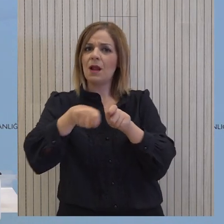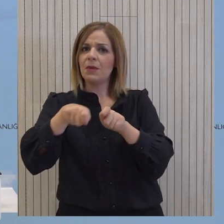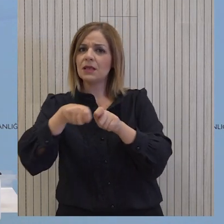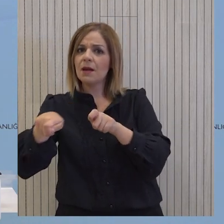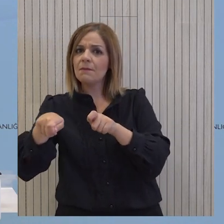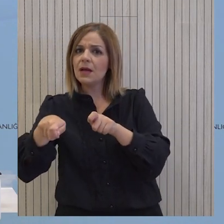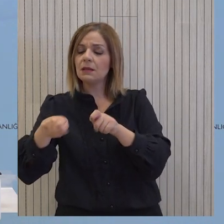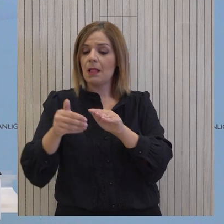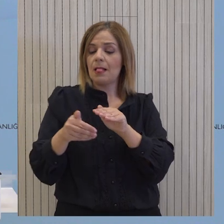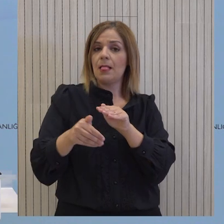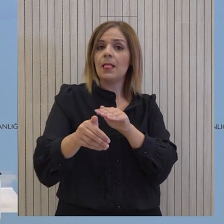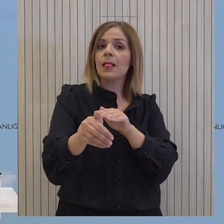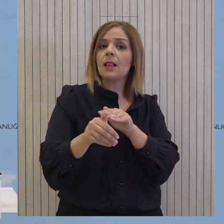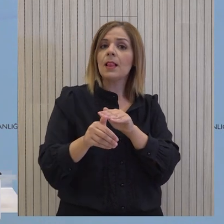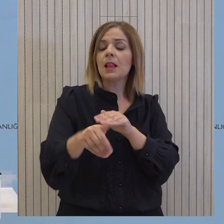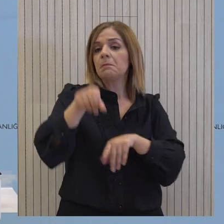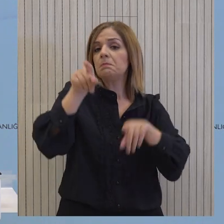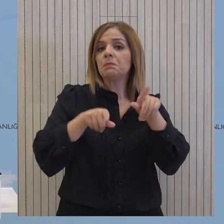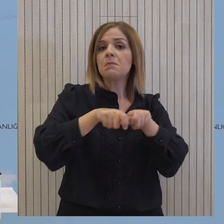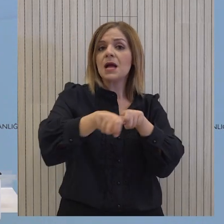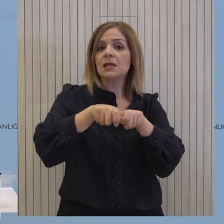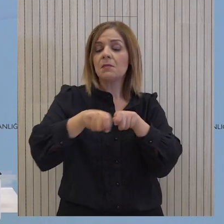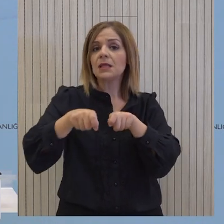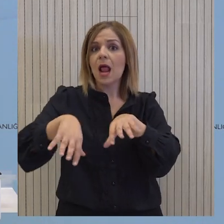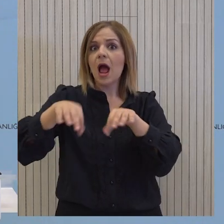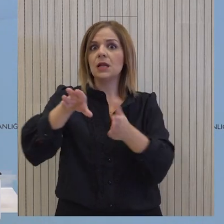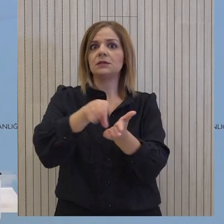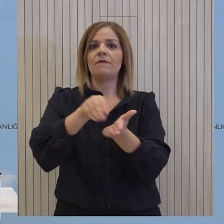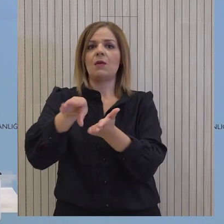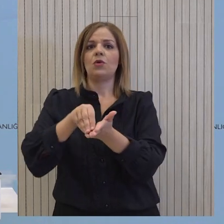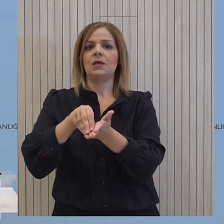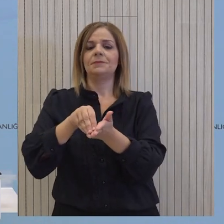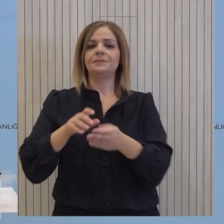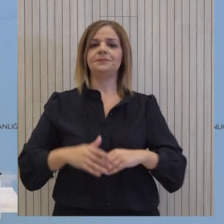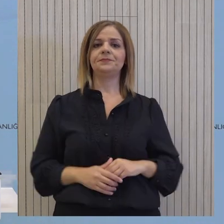Και το επόμενο διάστημα κάποια από αυτά τα μέτρα θα ξεκινήσουν να ενεργοποιούνται.